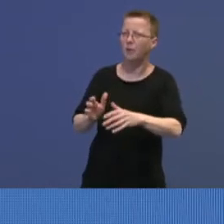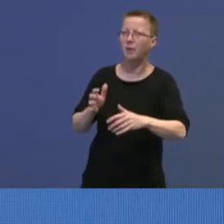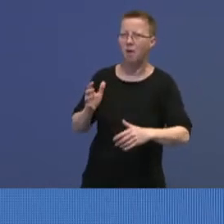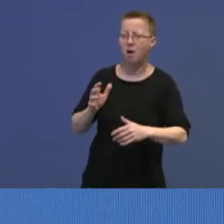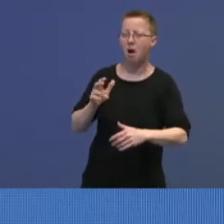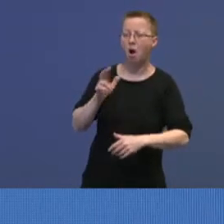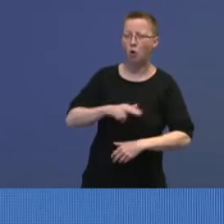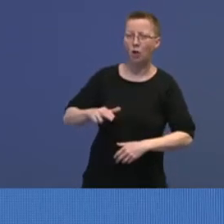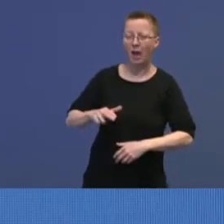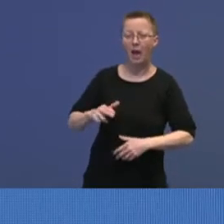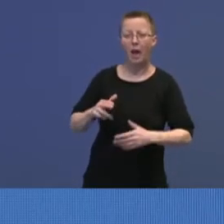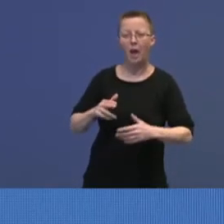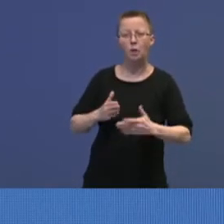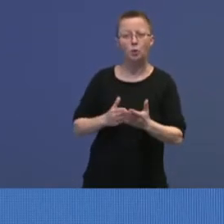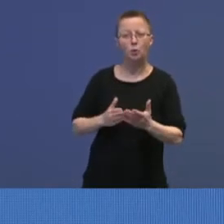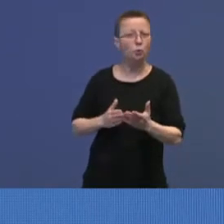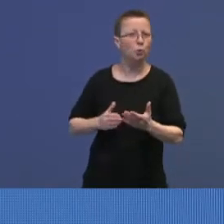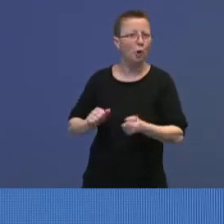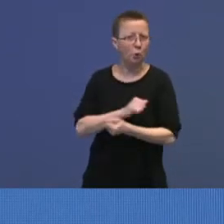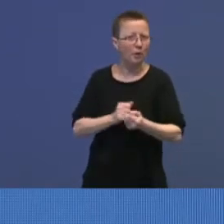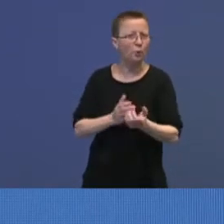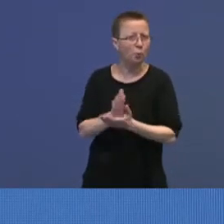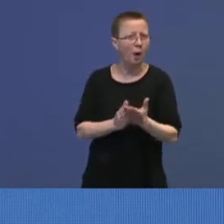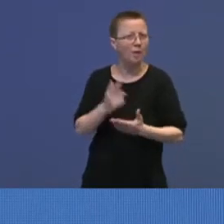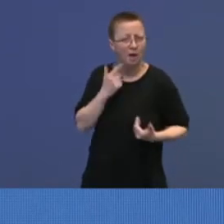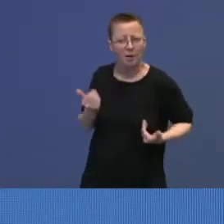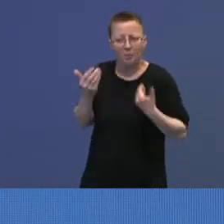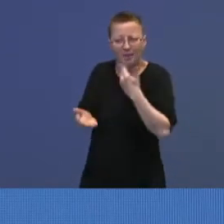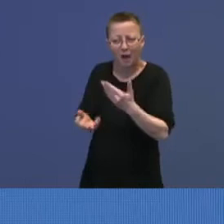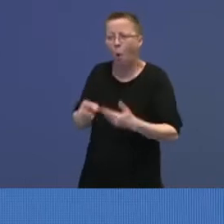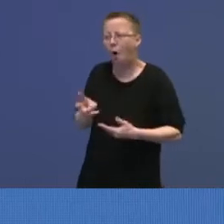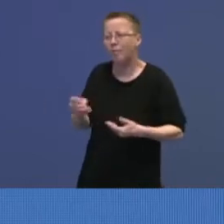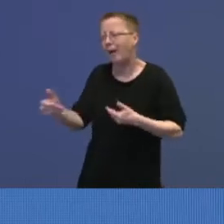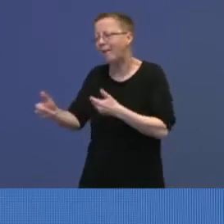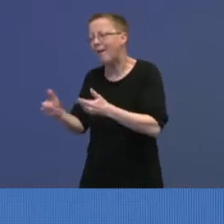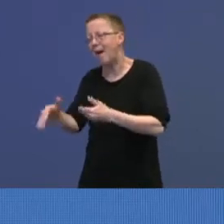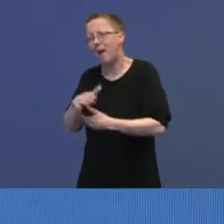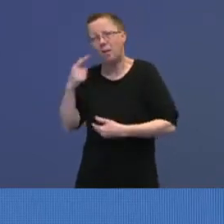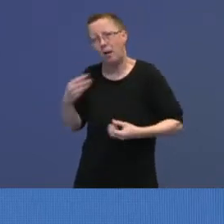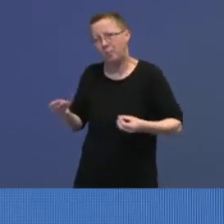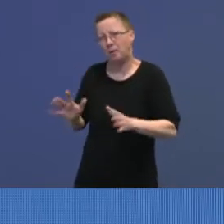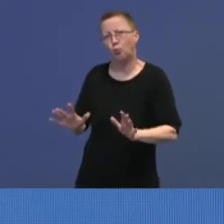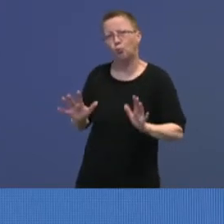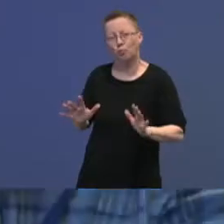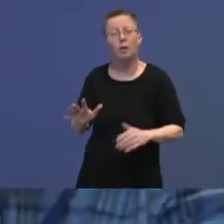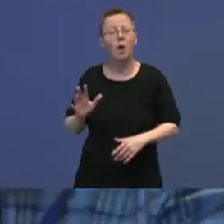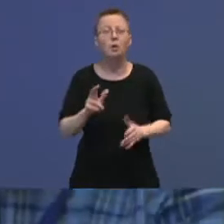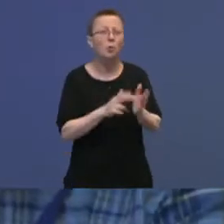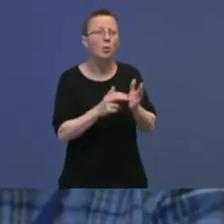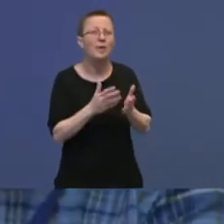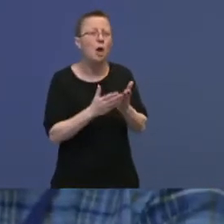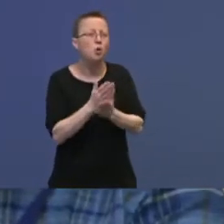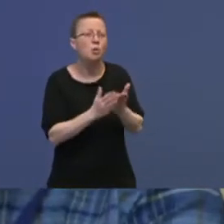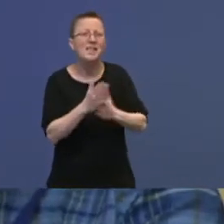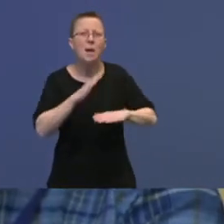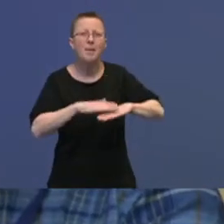normalt og naturlig kan bidra med, og hva andre nærtstående land bidrar med. Og så spørsmålet til justis- og